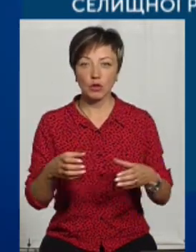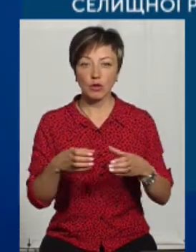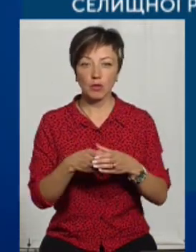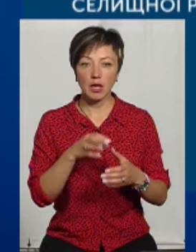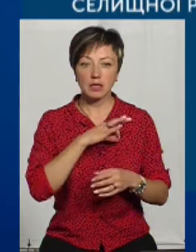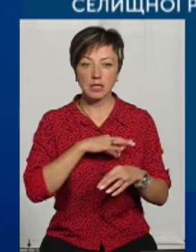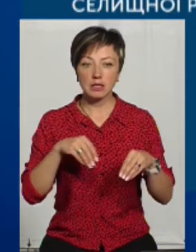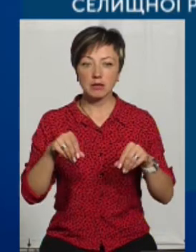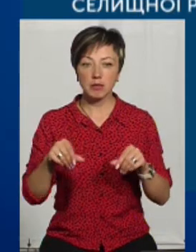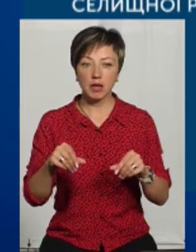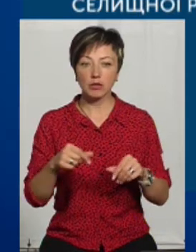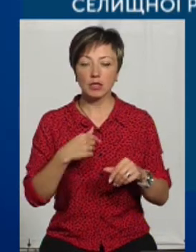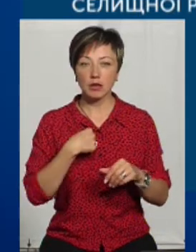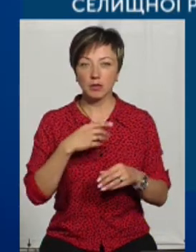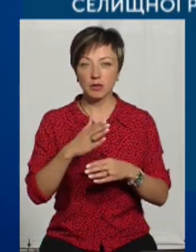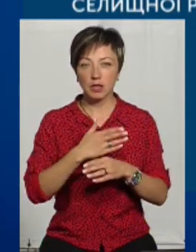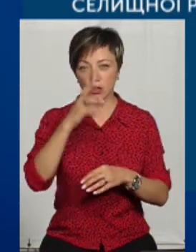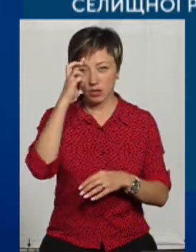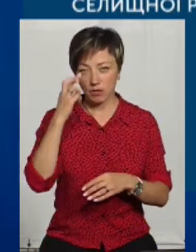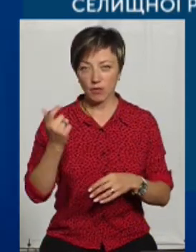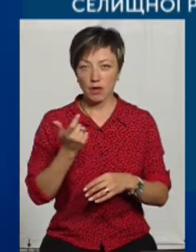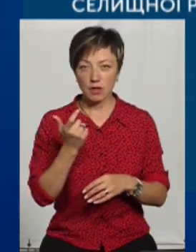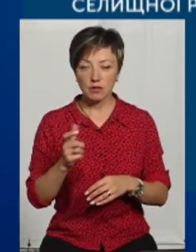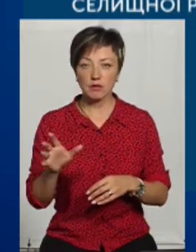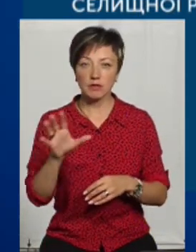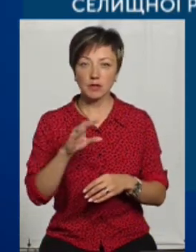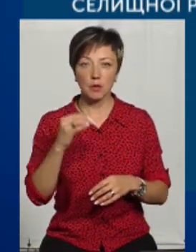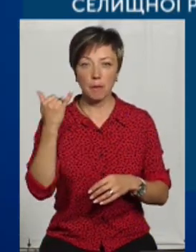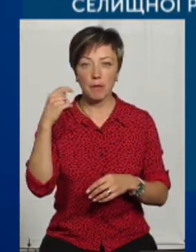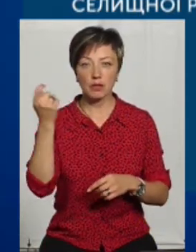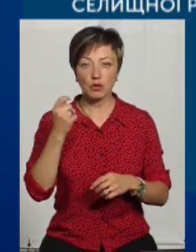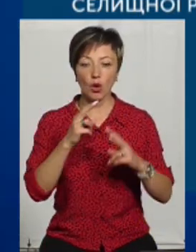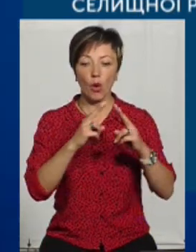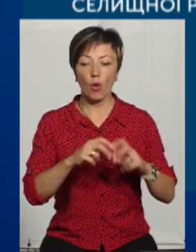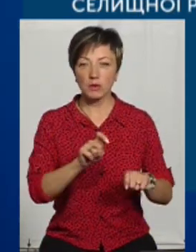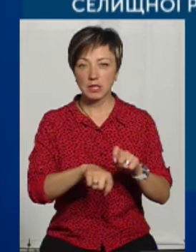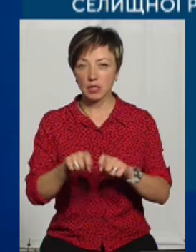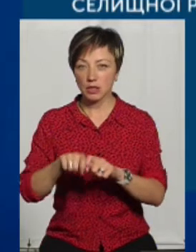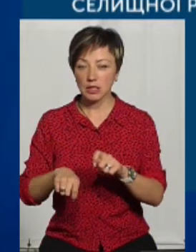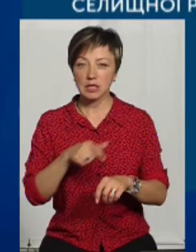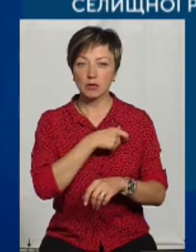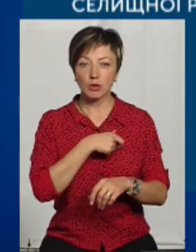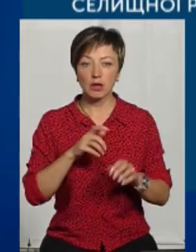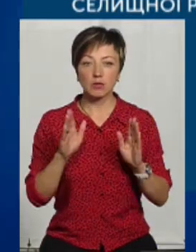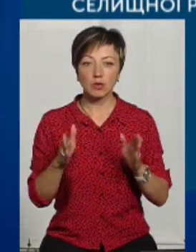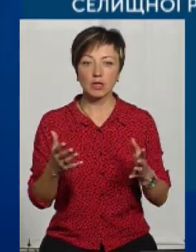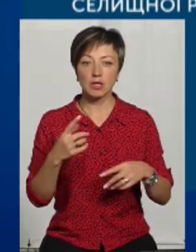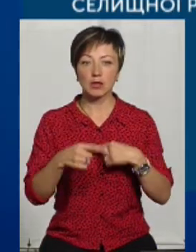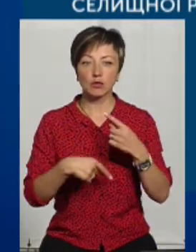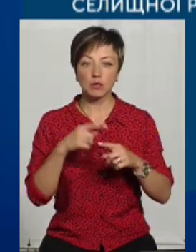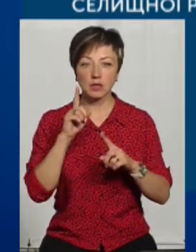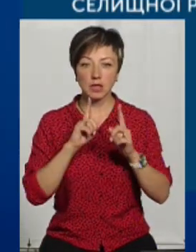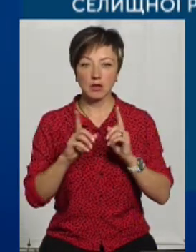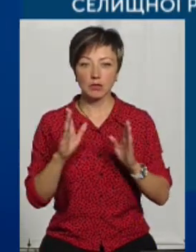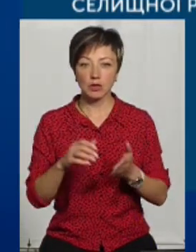межами, ті, що нам перейшли з державної власності, повністю всі пасовища обстежені. Депутатами буде на слідучій черговій сесії,